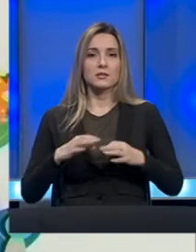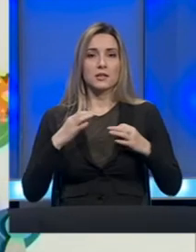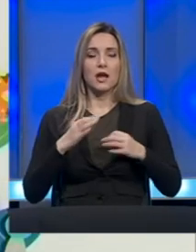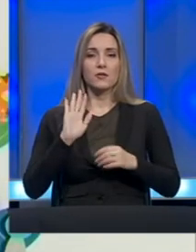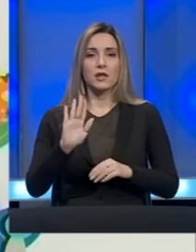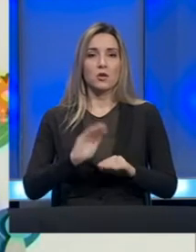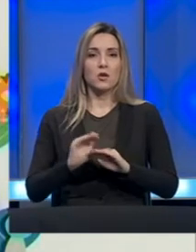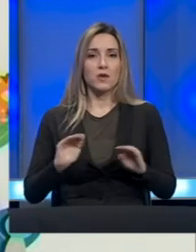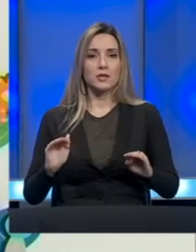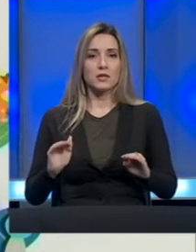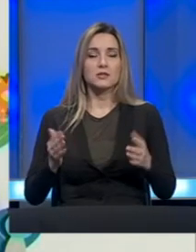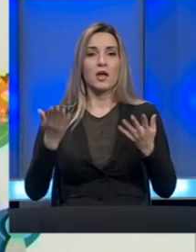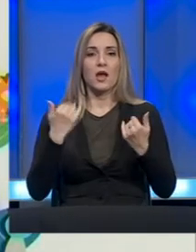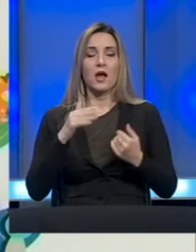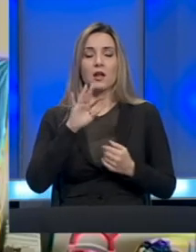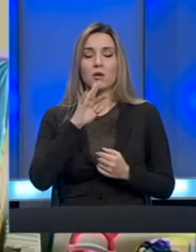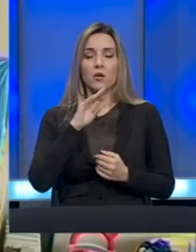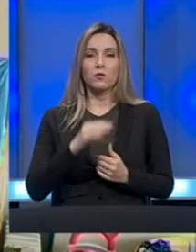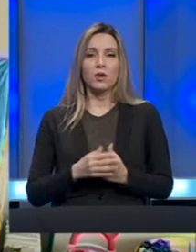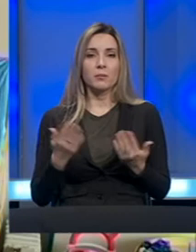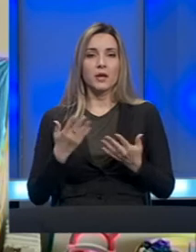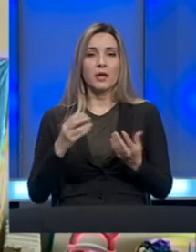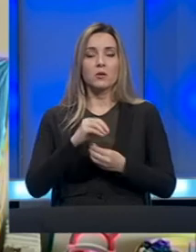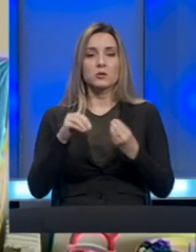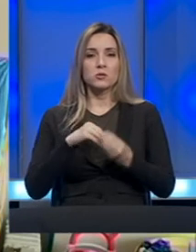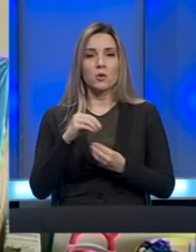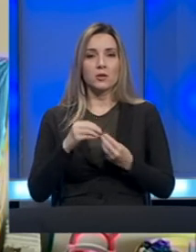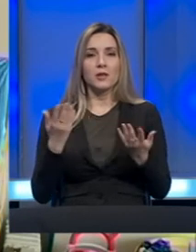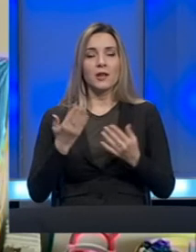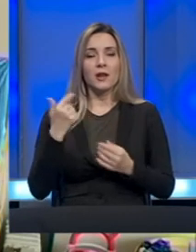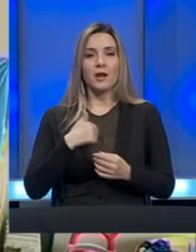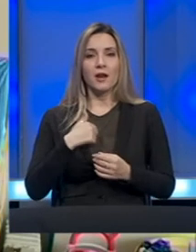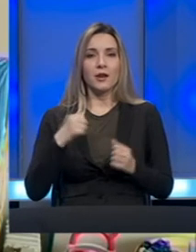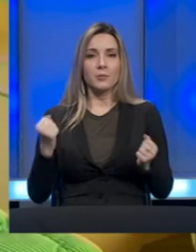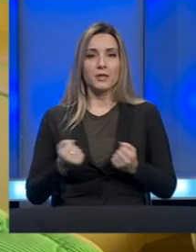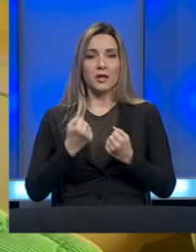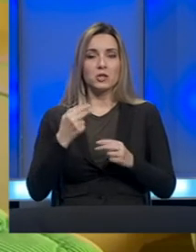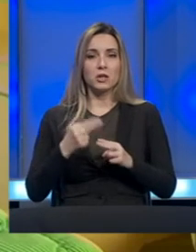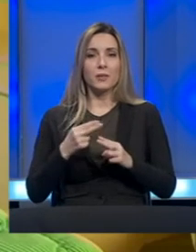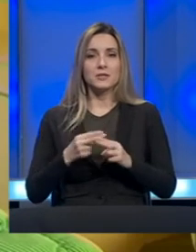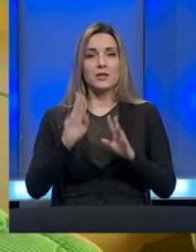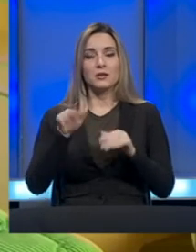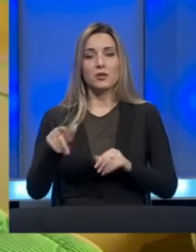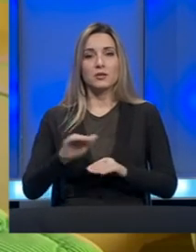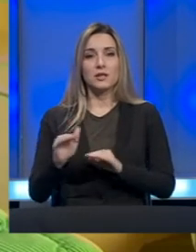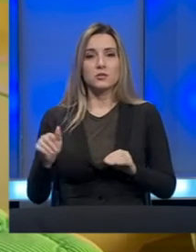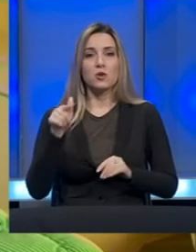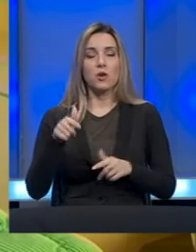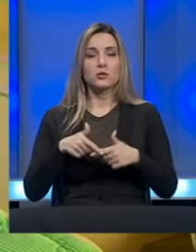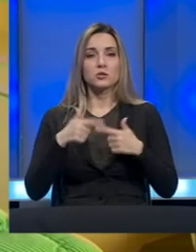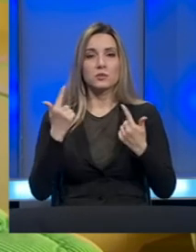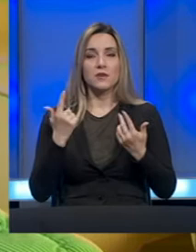njihove djece. Ali generalno govorim kako su roditelji, nekada nama još teži pacijenti od dječici, jer su oni svjesni